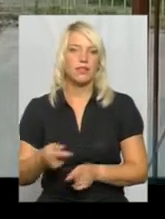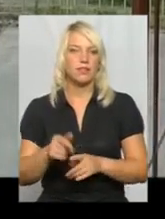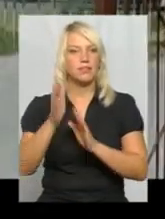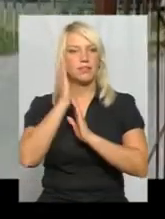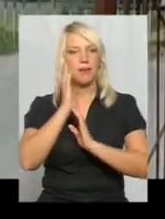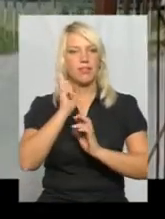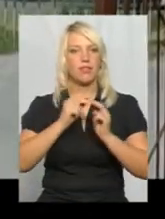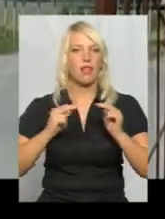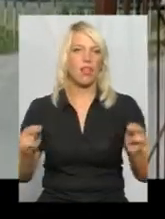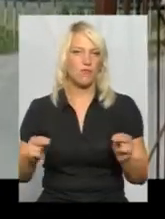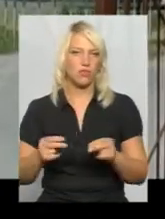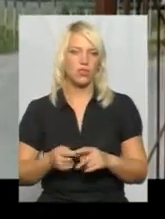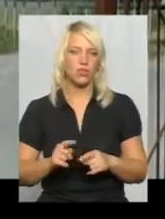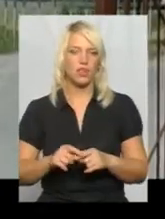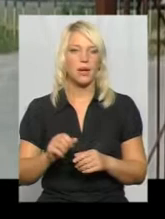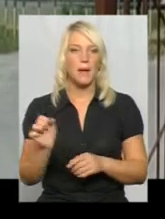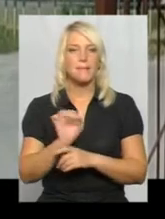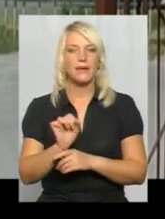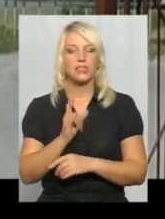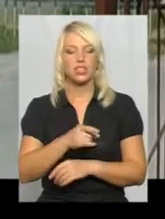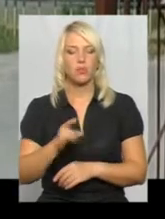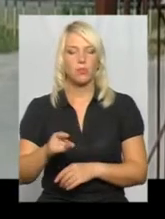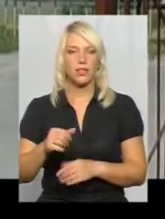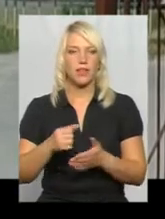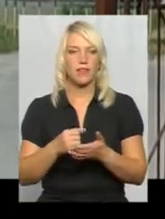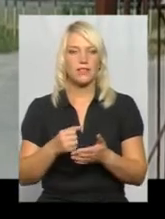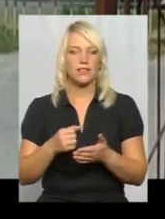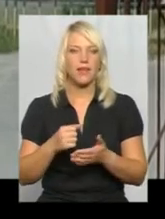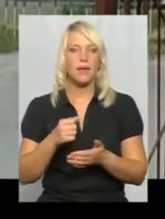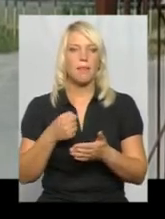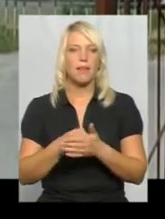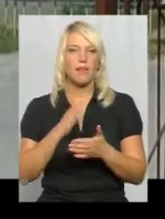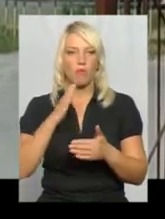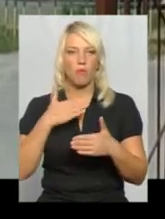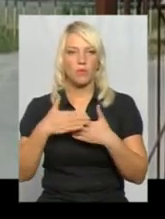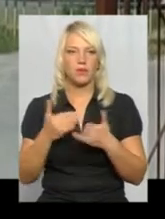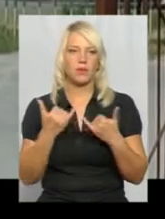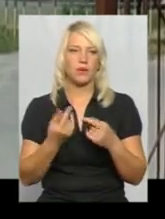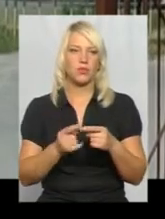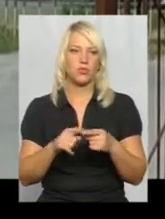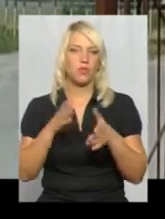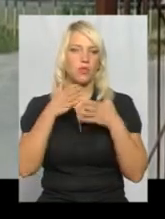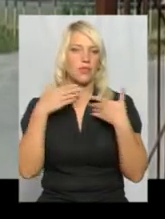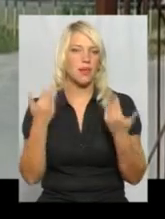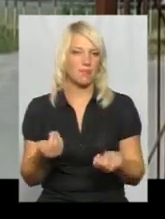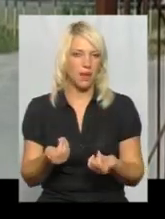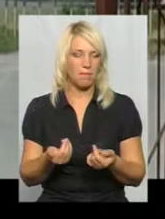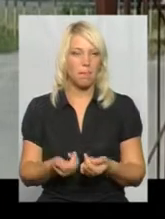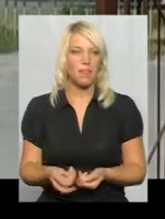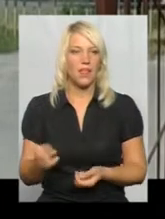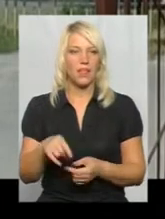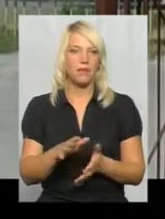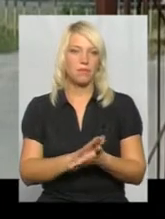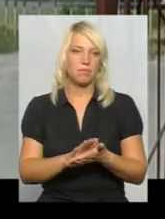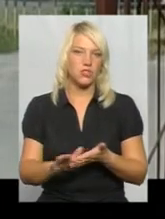лавочках. Машини зупинялися навіть у мене під под'їздом. Тепер цього нема. Якраз більш